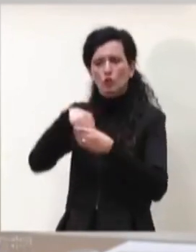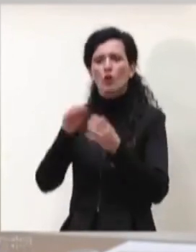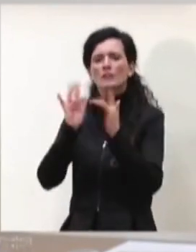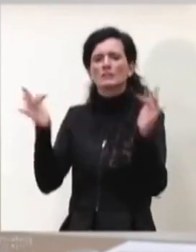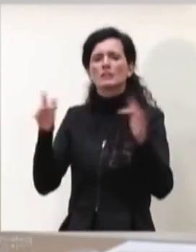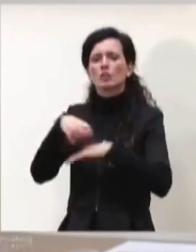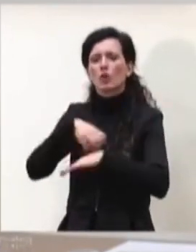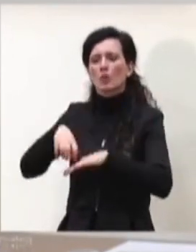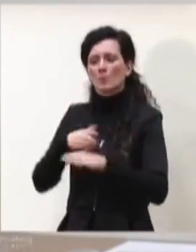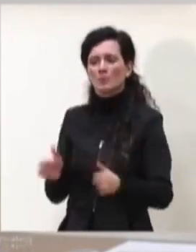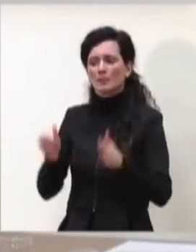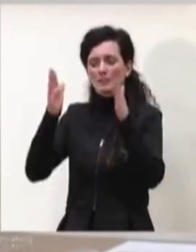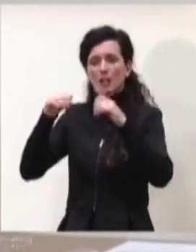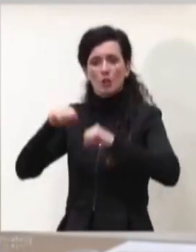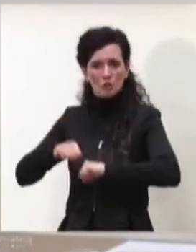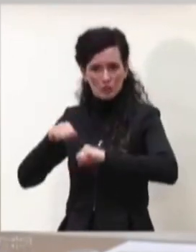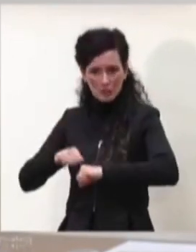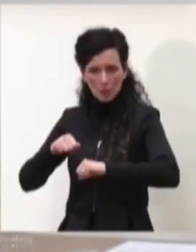tutti i colleghi